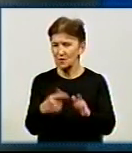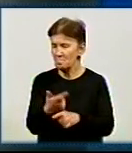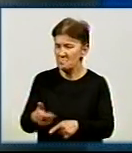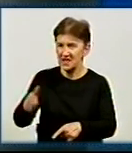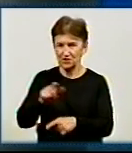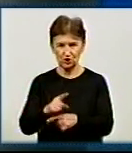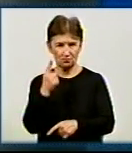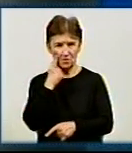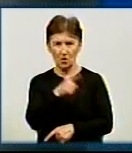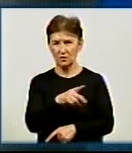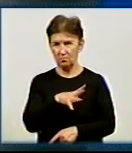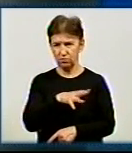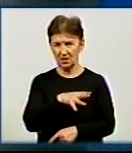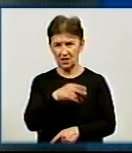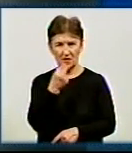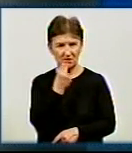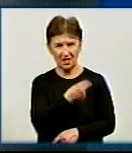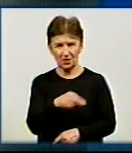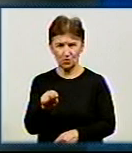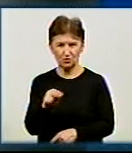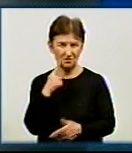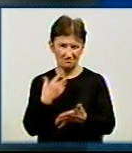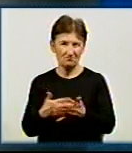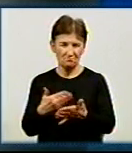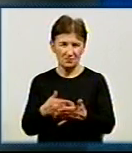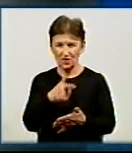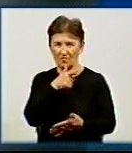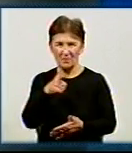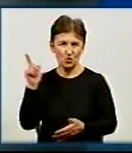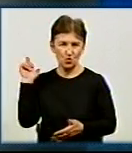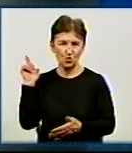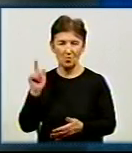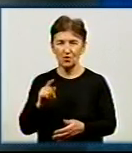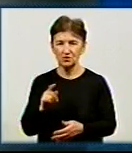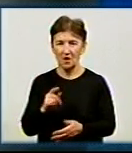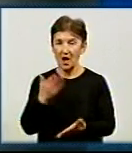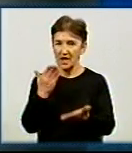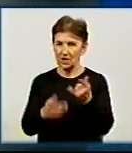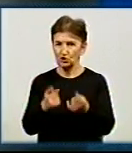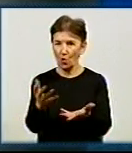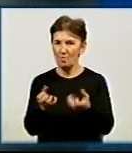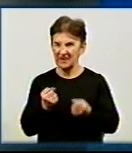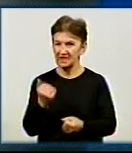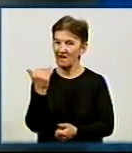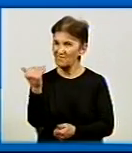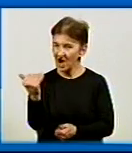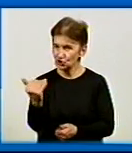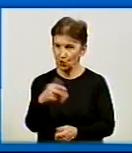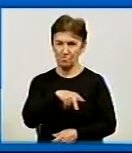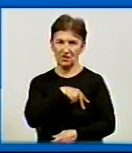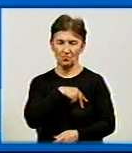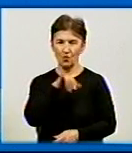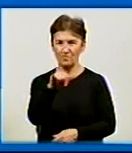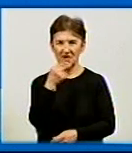очок і стали найкращими. В минулому році? Здається, так. Якщо брати вашу премію, то у вас найкращою